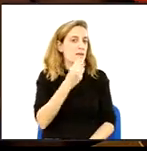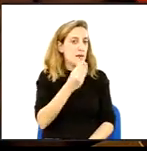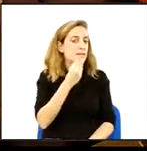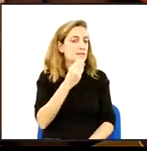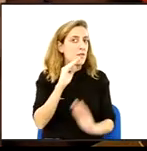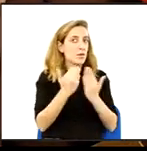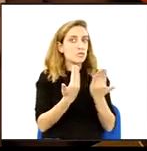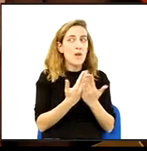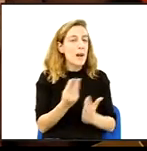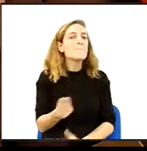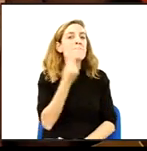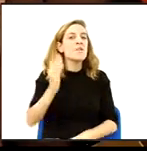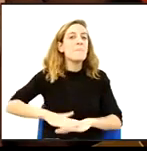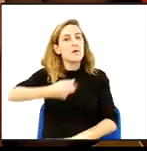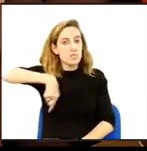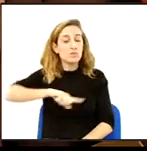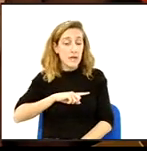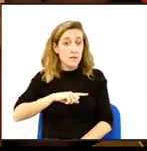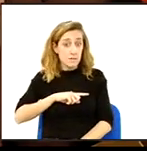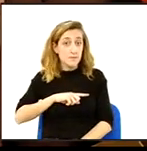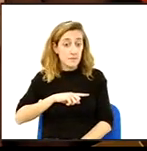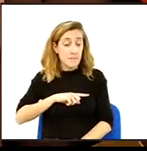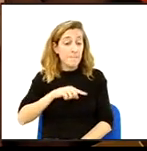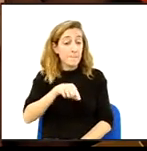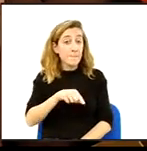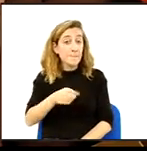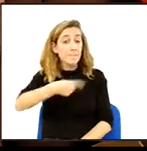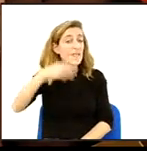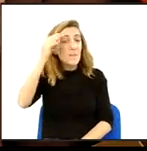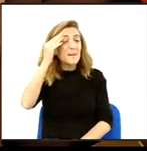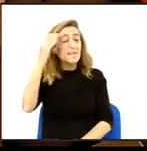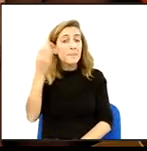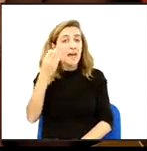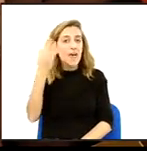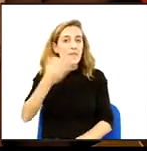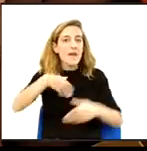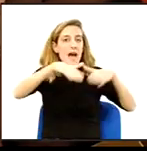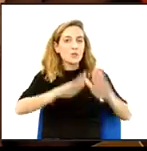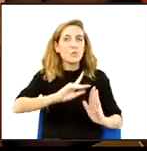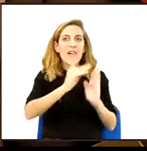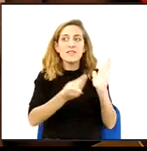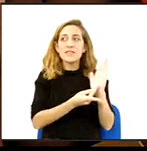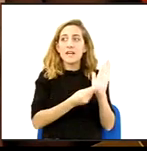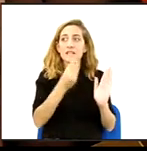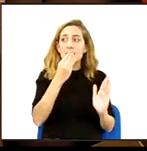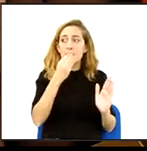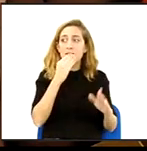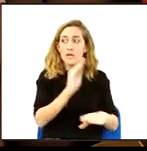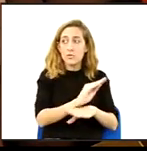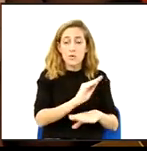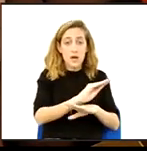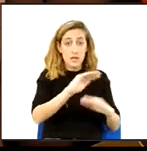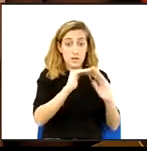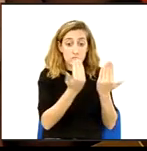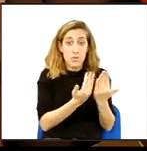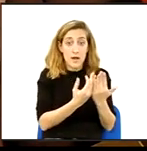convé més a casa nostra. En aquest sentit creiem convenient que s'aturi el Decret de Menjador Escolar i que es tingui en compte